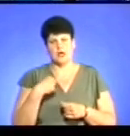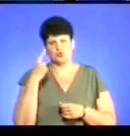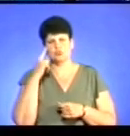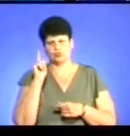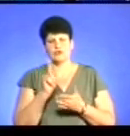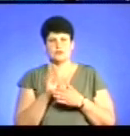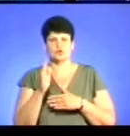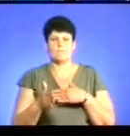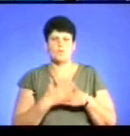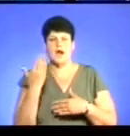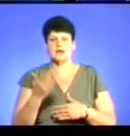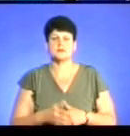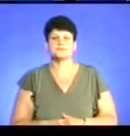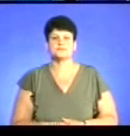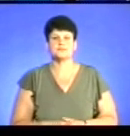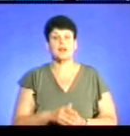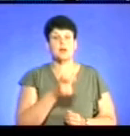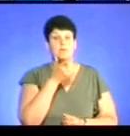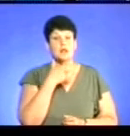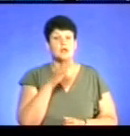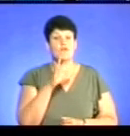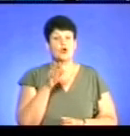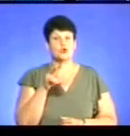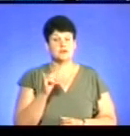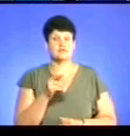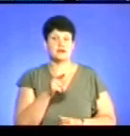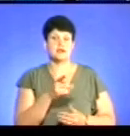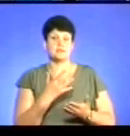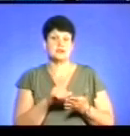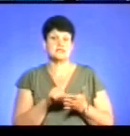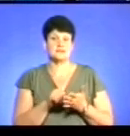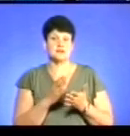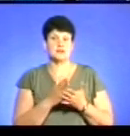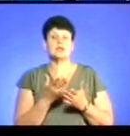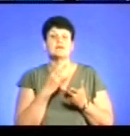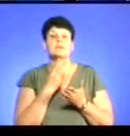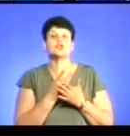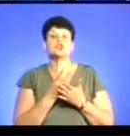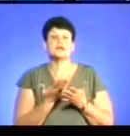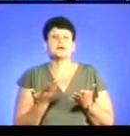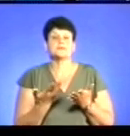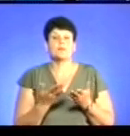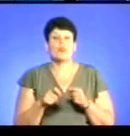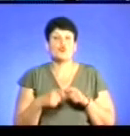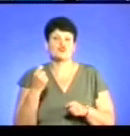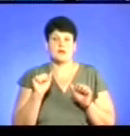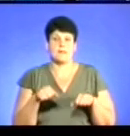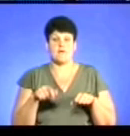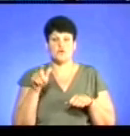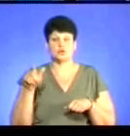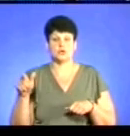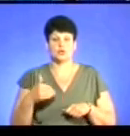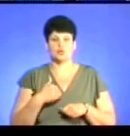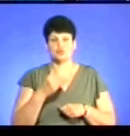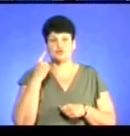повинні бути покарані. Пане Володимире, ви як представник омбудсмена, які вбачаєте порушення прав людини, хочу